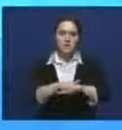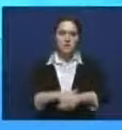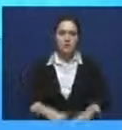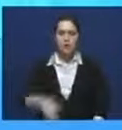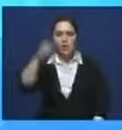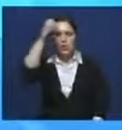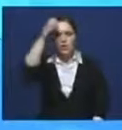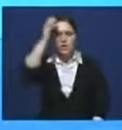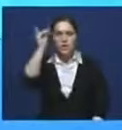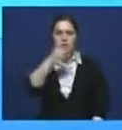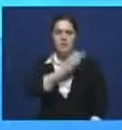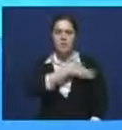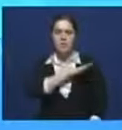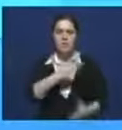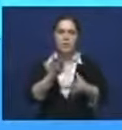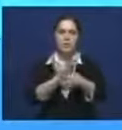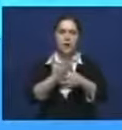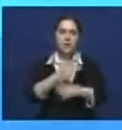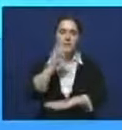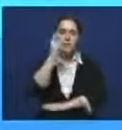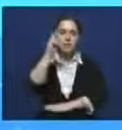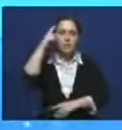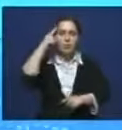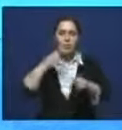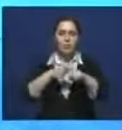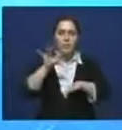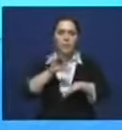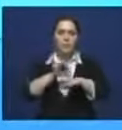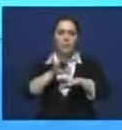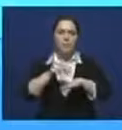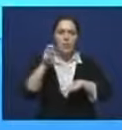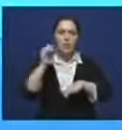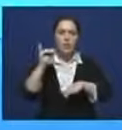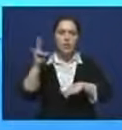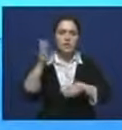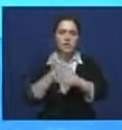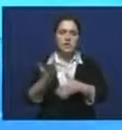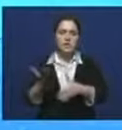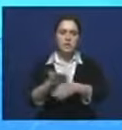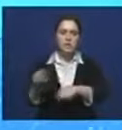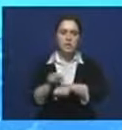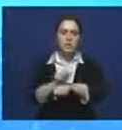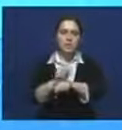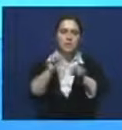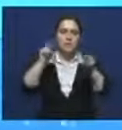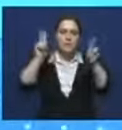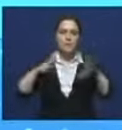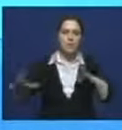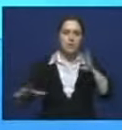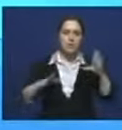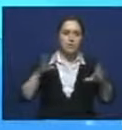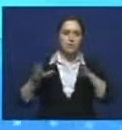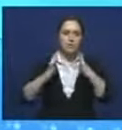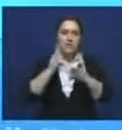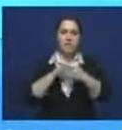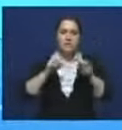Ученые из Польши помогают детям с аутизмом и синдромом Дауна улучшить концентрацию при помощи терапевтических упражнений на